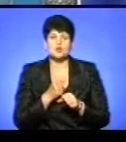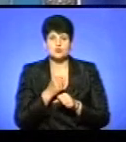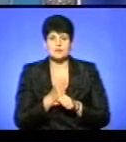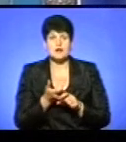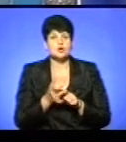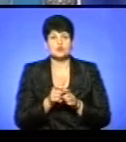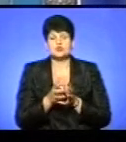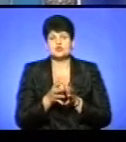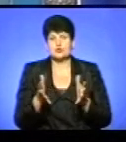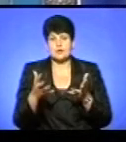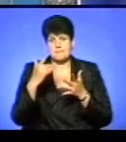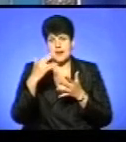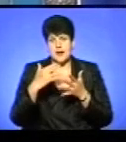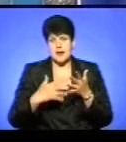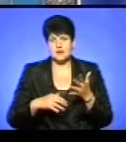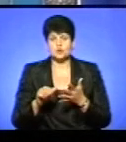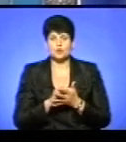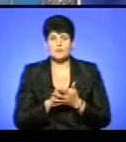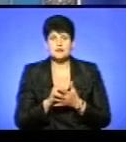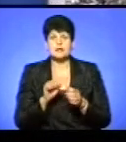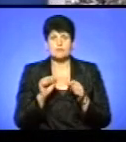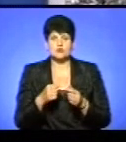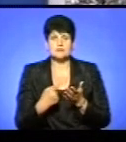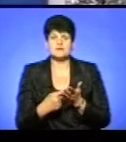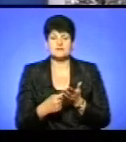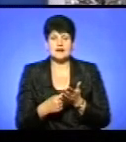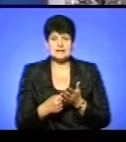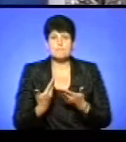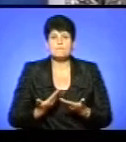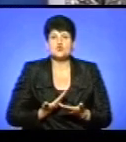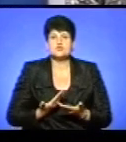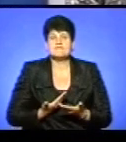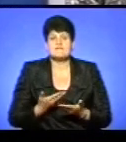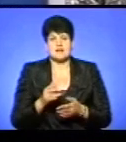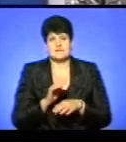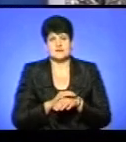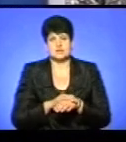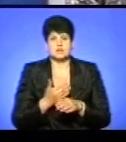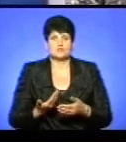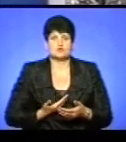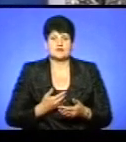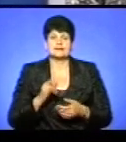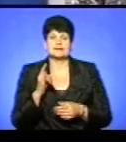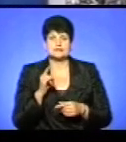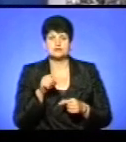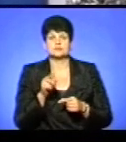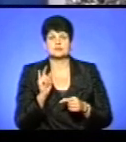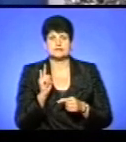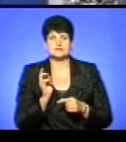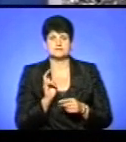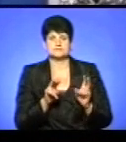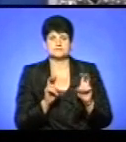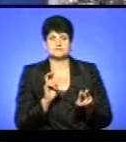широкий перелік документів, яким можна буде підтвердити саме проживання. Фактично, проживання дитини, щоб дитина відвідувала